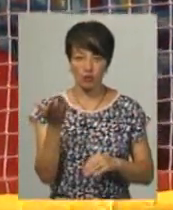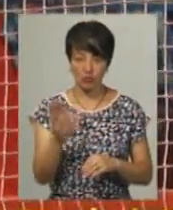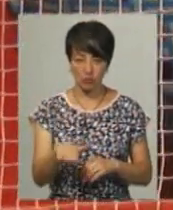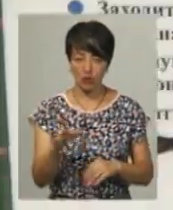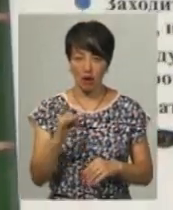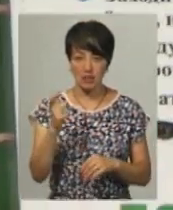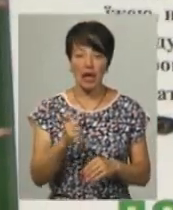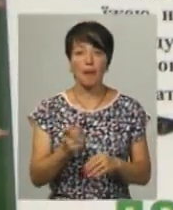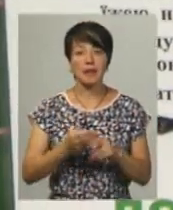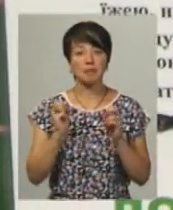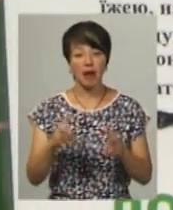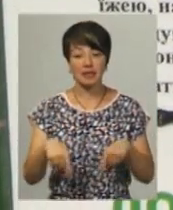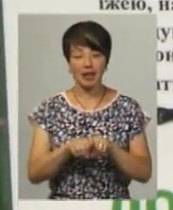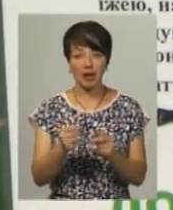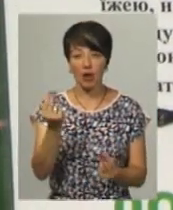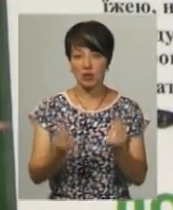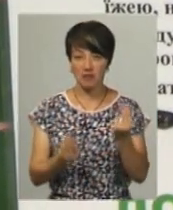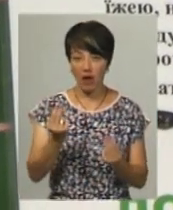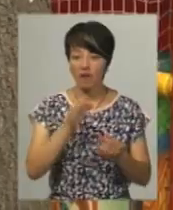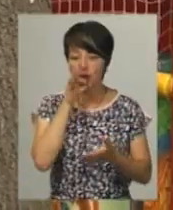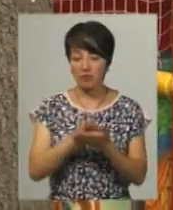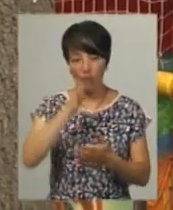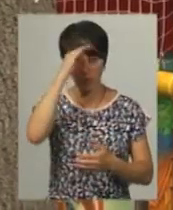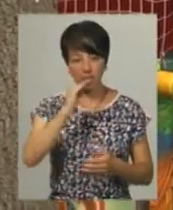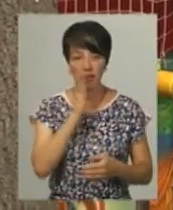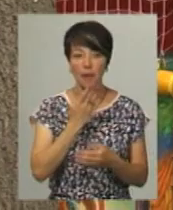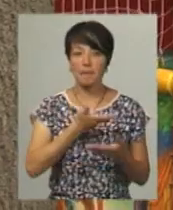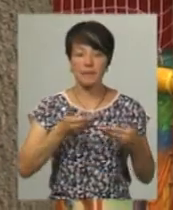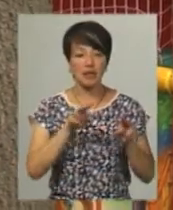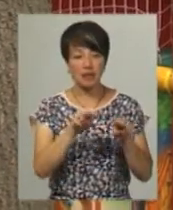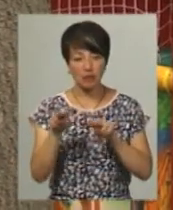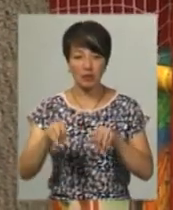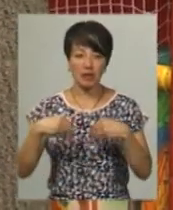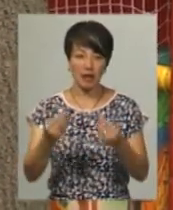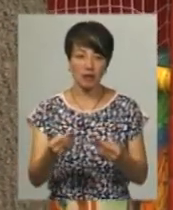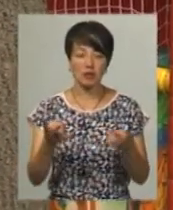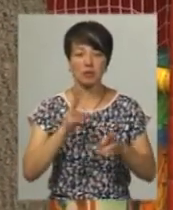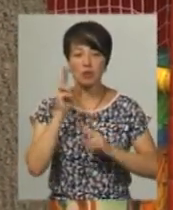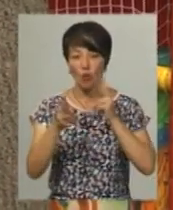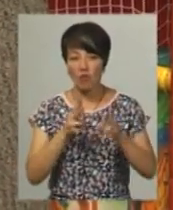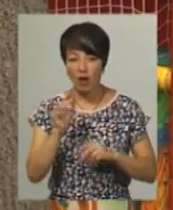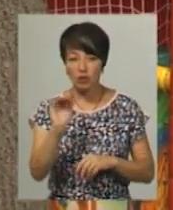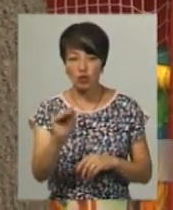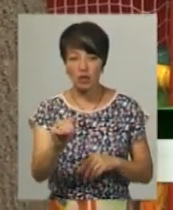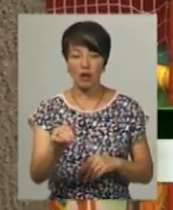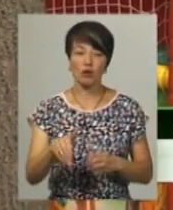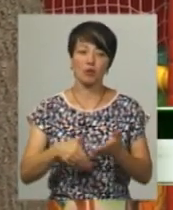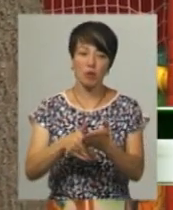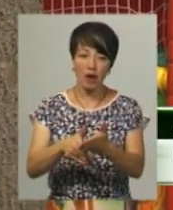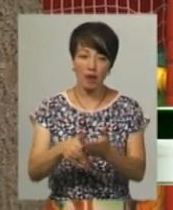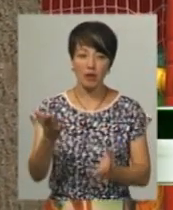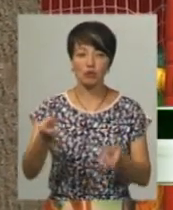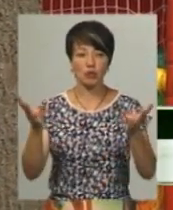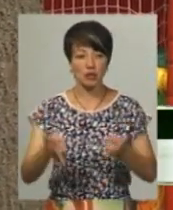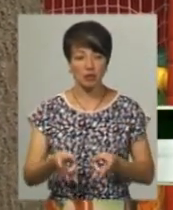Додає, за безпеку дітей на таких атракціонах відповідають батьки. Ми дивимося, ніби, і даємо, якщо треба зауваження, допомагаємо,